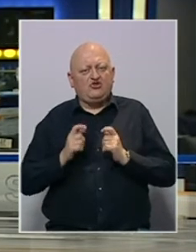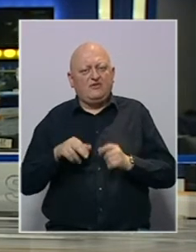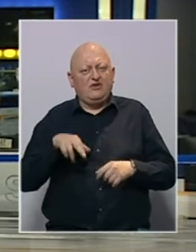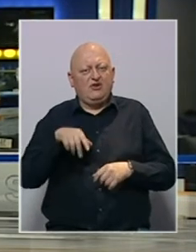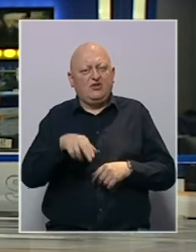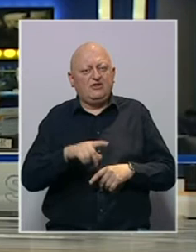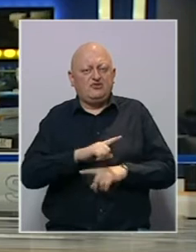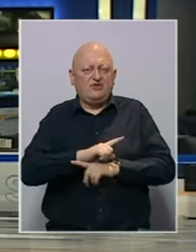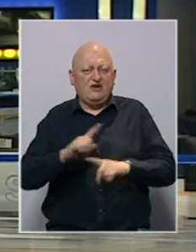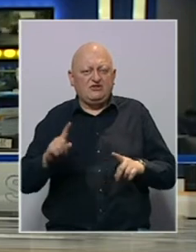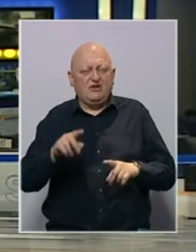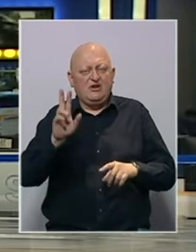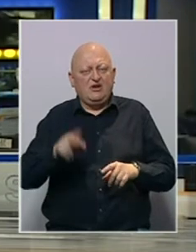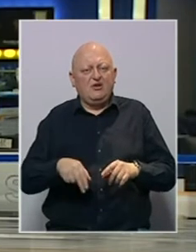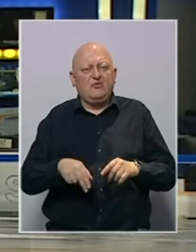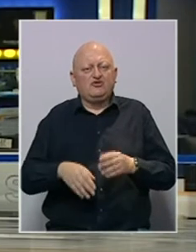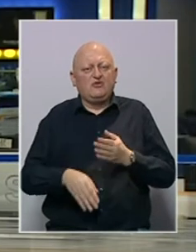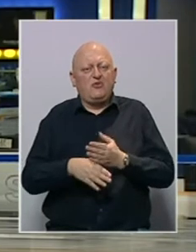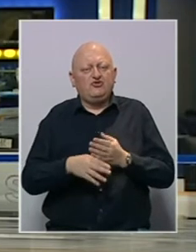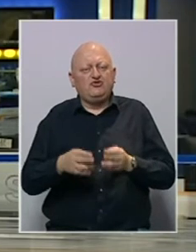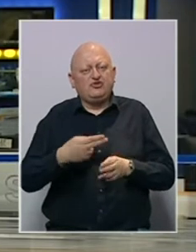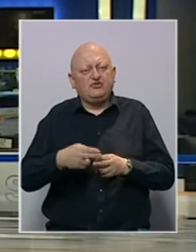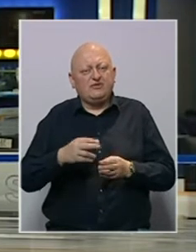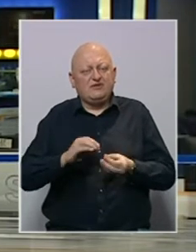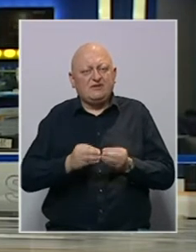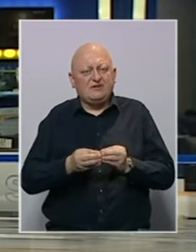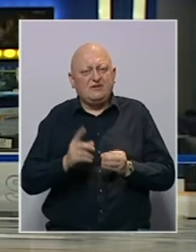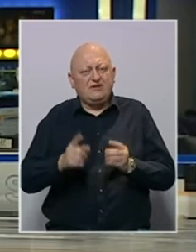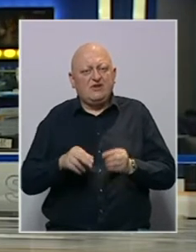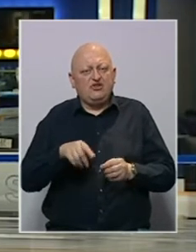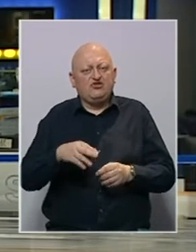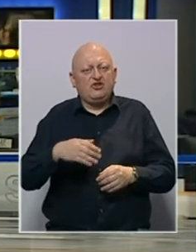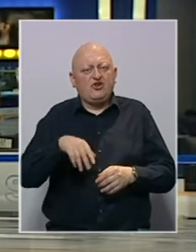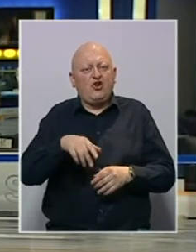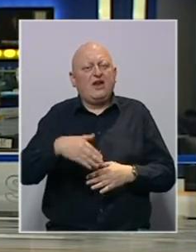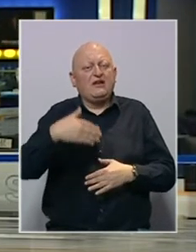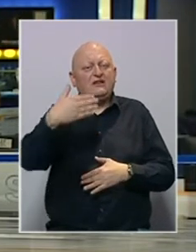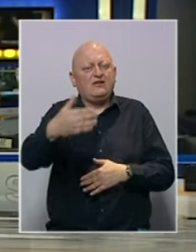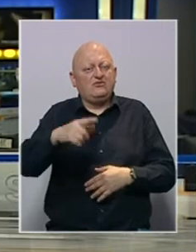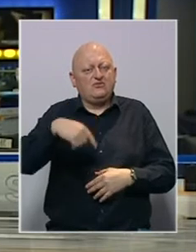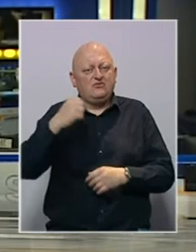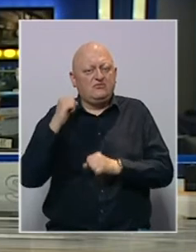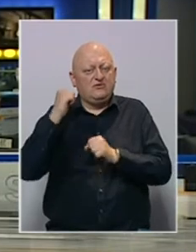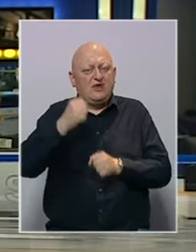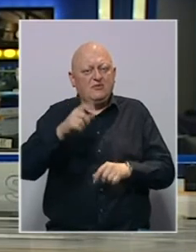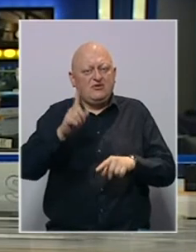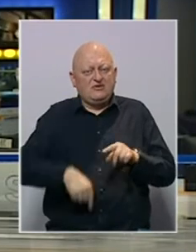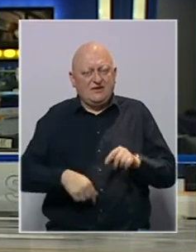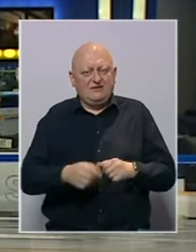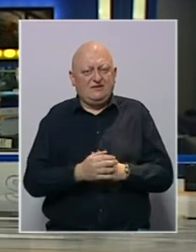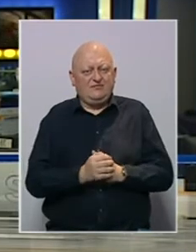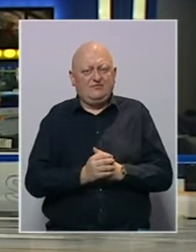Očekivanja od dolazka su različita. Može li pomoći u rješavanju krize ili otići korak dalje i nametnuti sankcije?